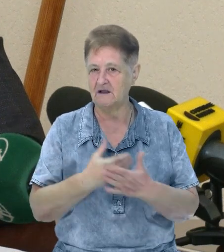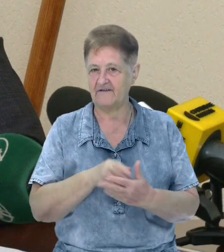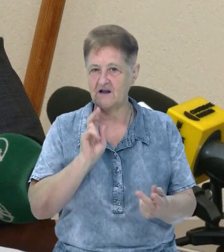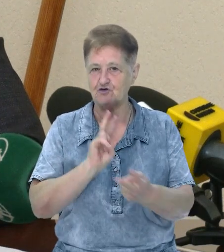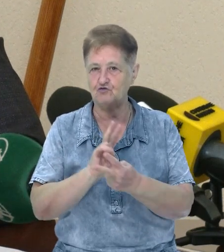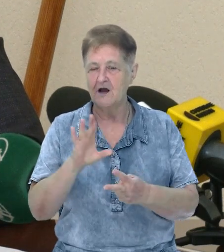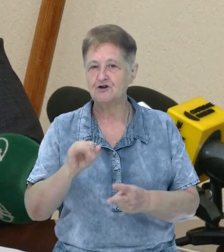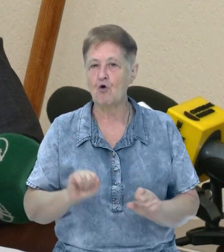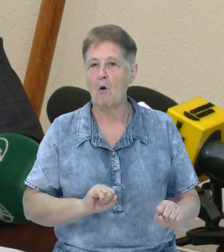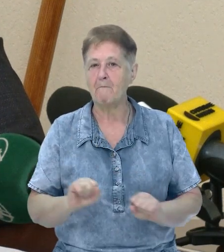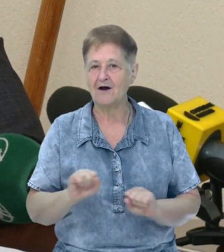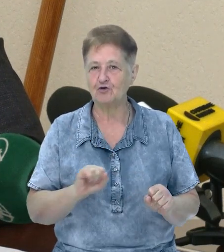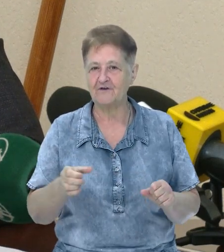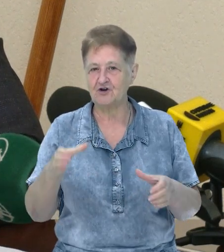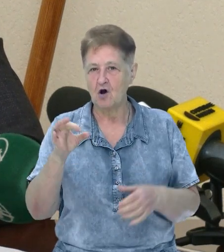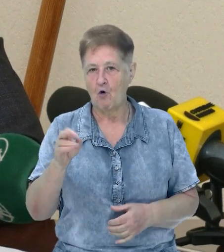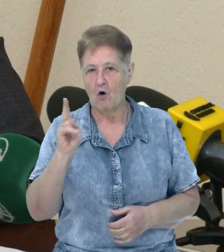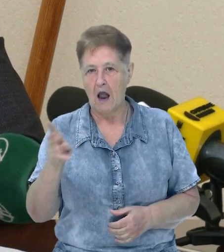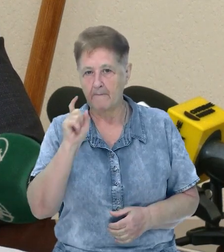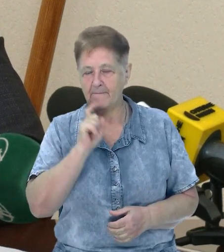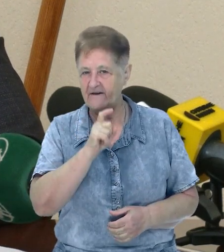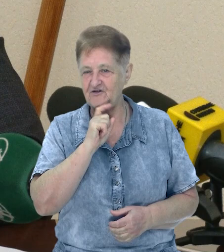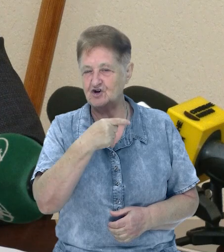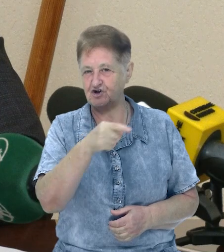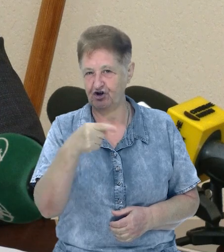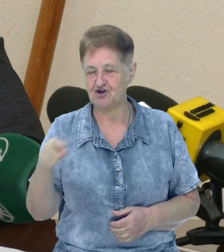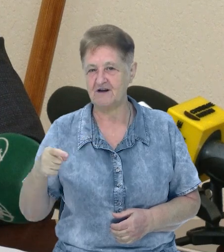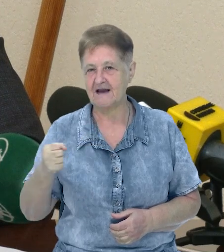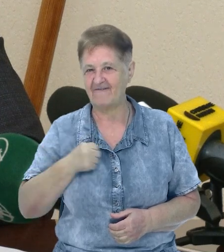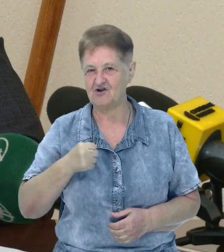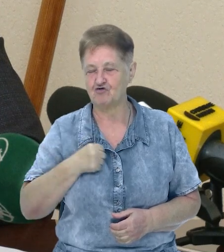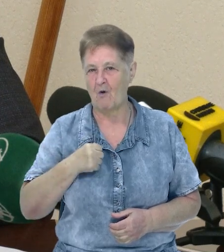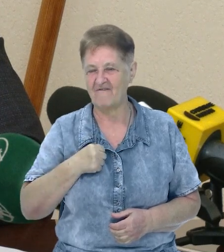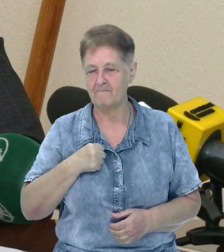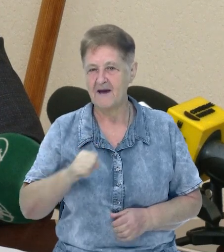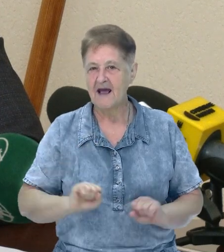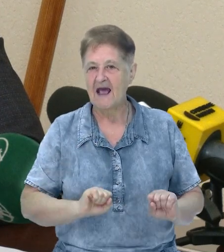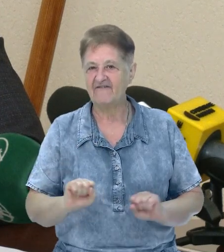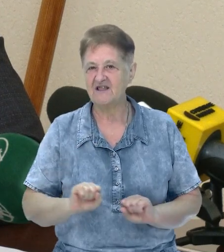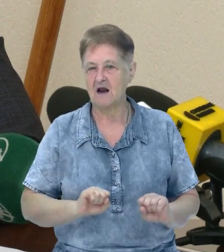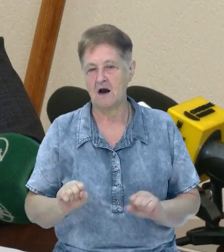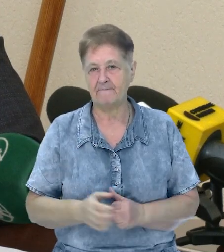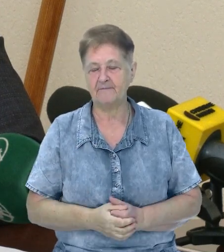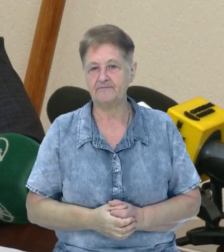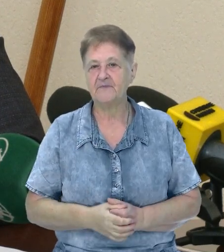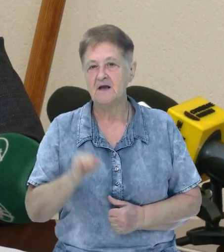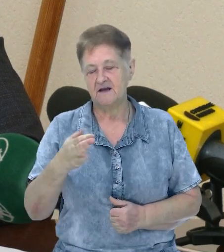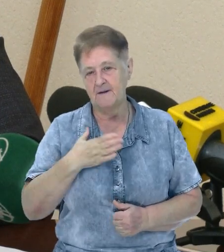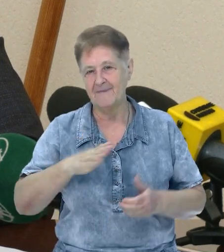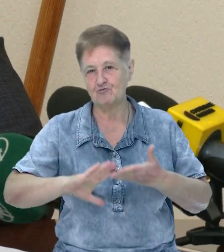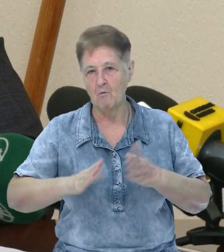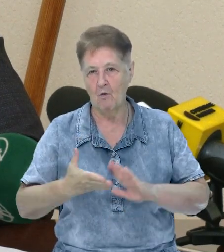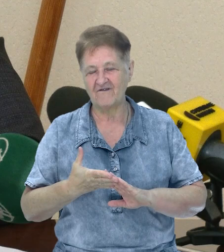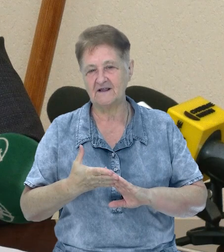командуючим ОК «Північ» і іншими військовими керівниками. І ми